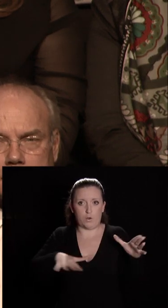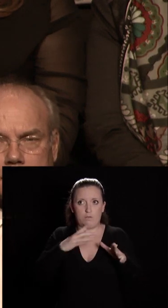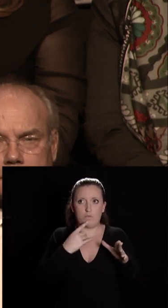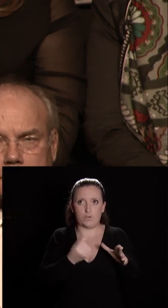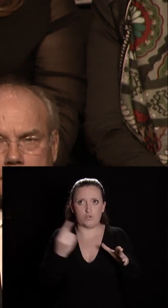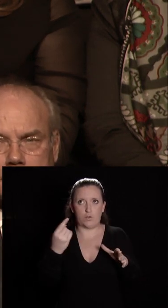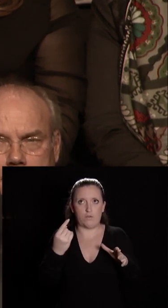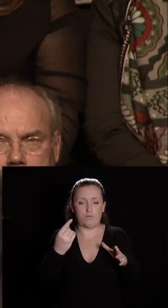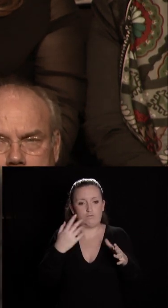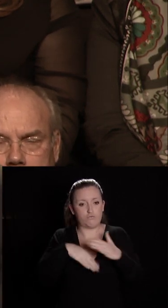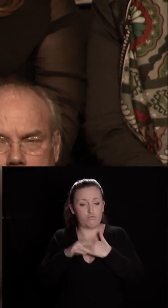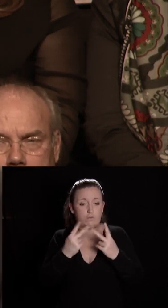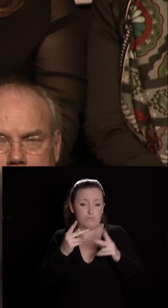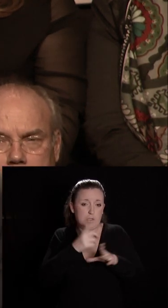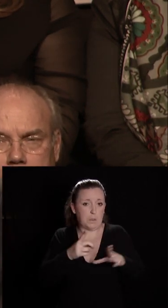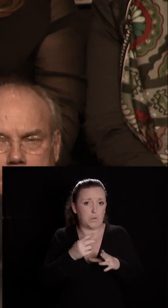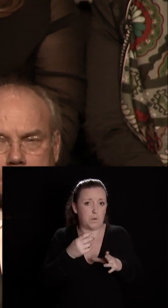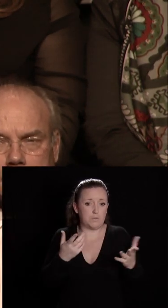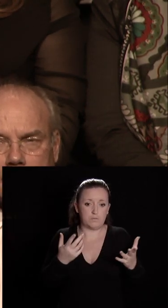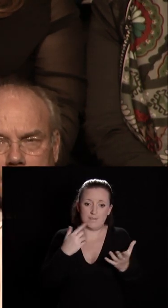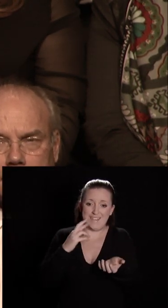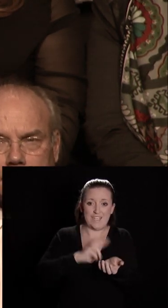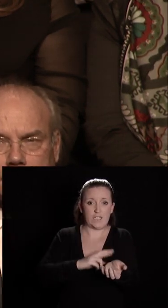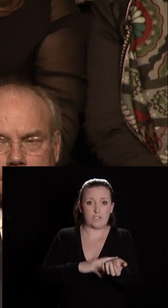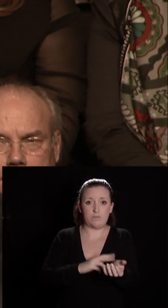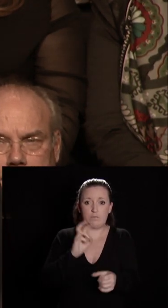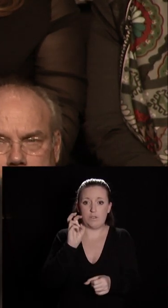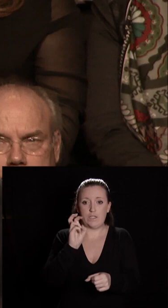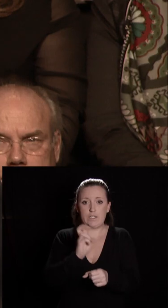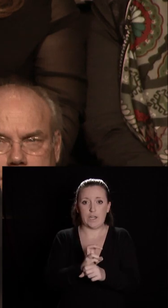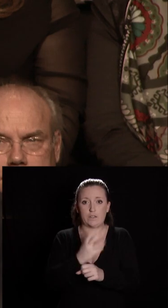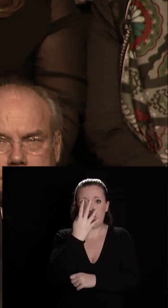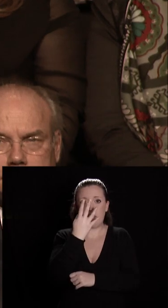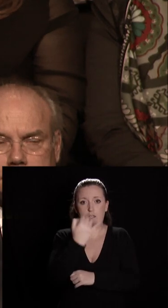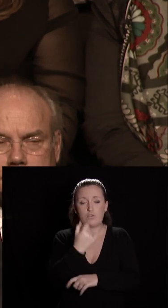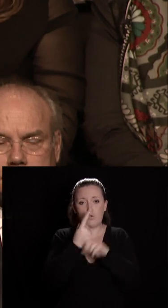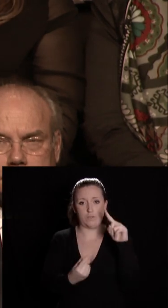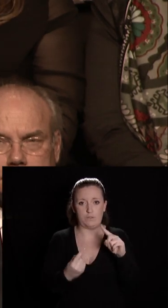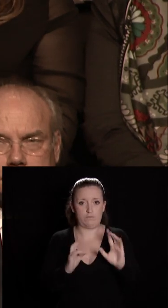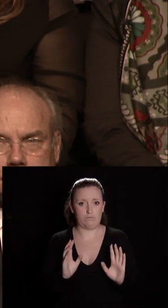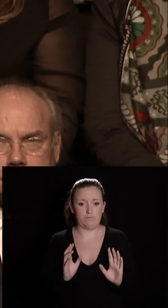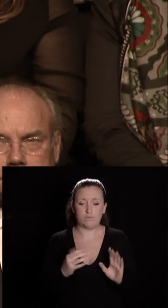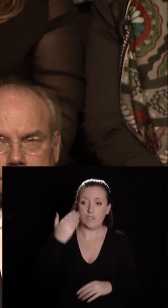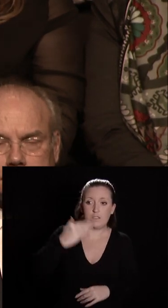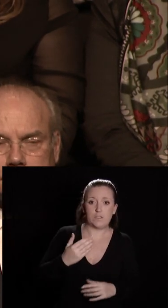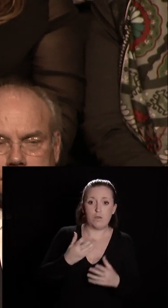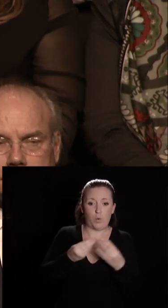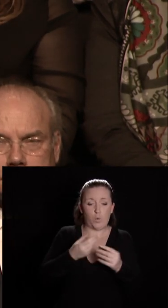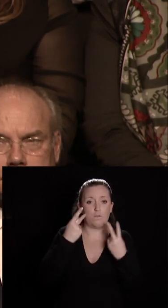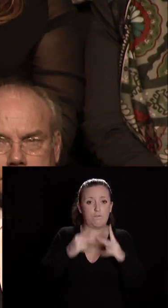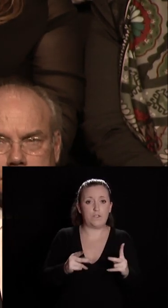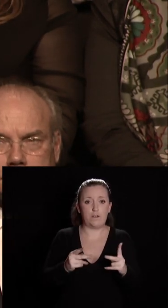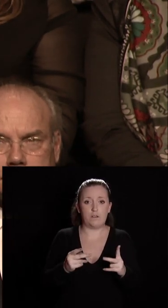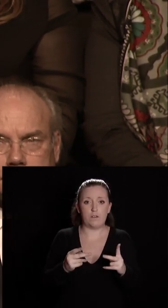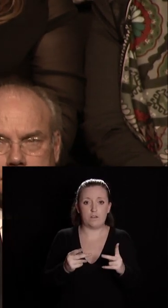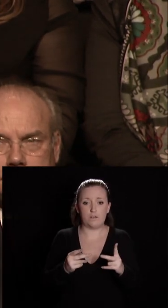même du département qui a conservé le rythme de la semaine de 4 jours et demi. Je n'ignore pas que beaucoup de villes en France sont